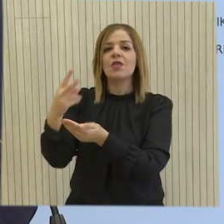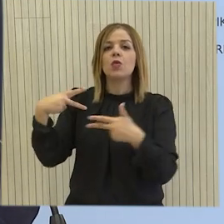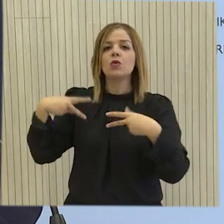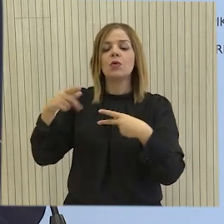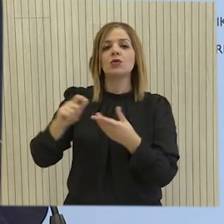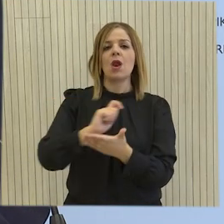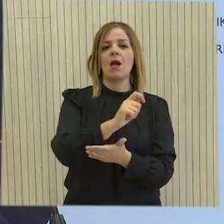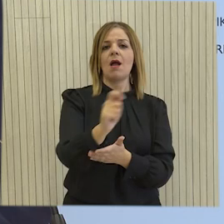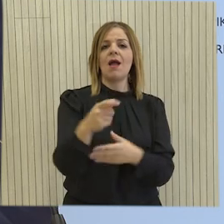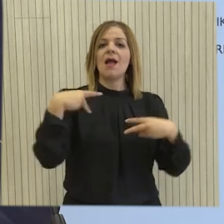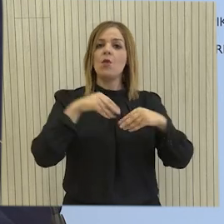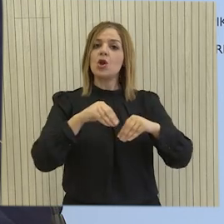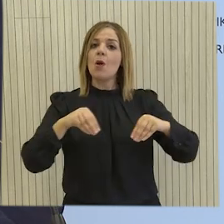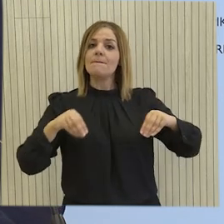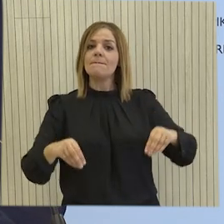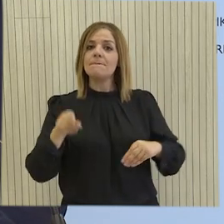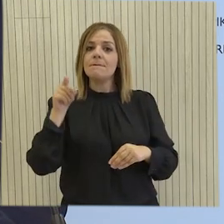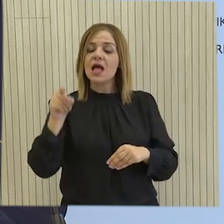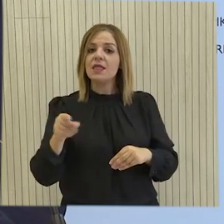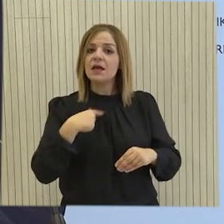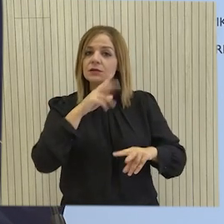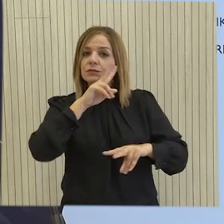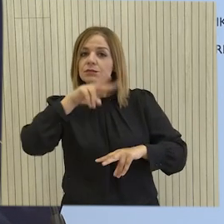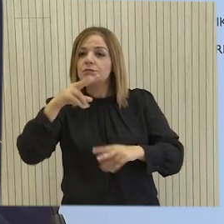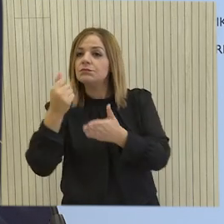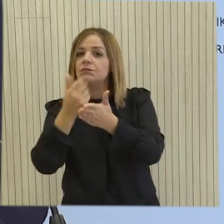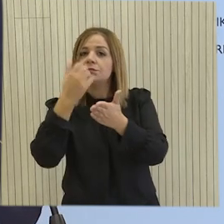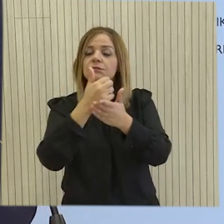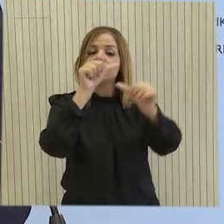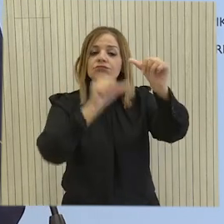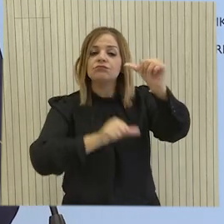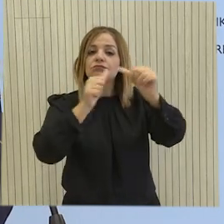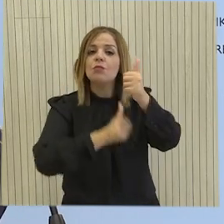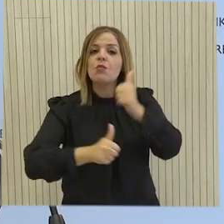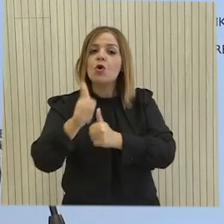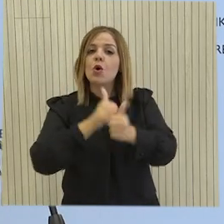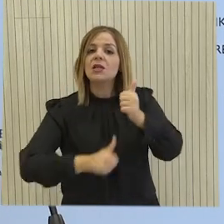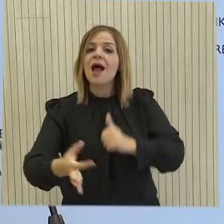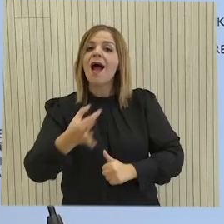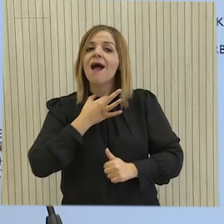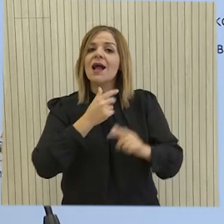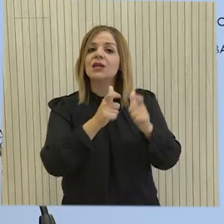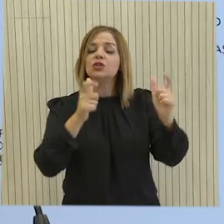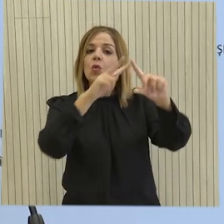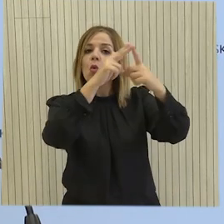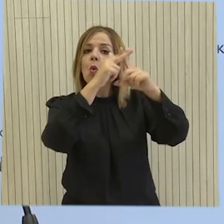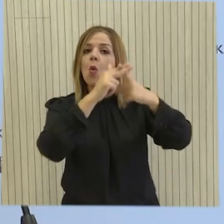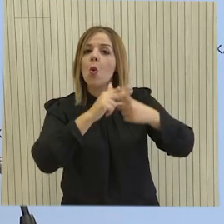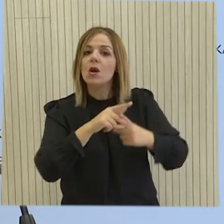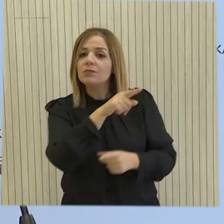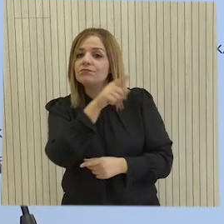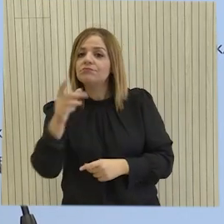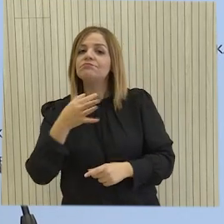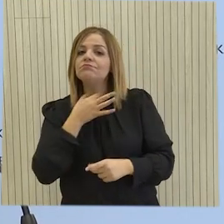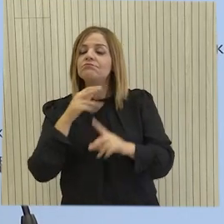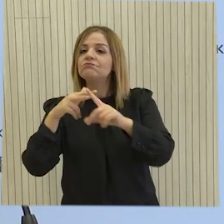Το Υπουργείο Παιδείας, Αθλητισμού και Νεολαίας έχει αξιολογήσει και εραρχίσει κατά σειρά προτεραιότητας κατάλογος σχολικών μονάδων που κρίθηκαν